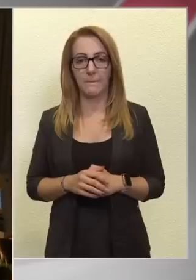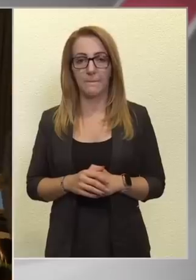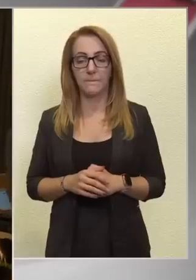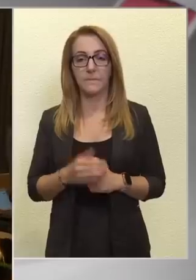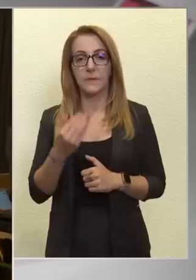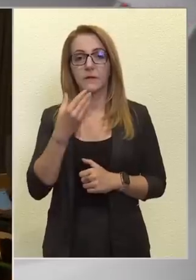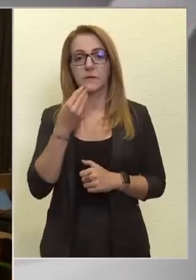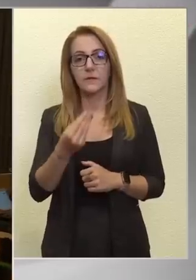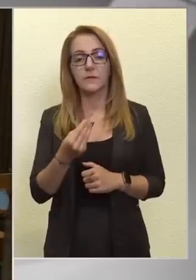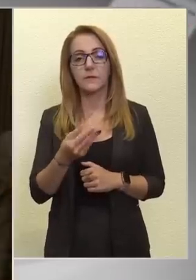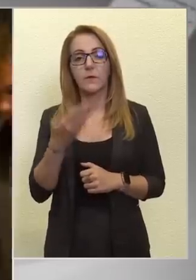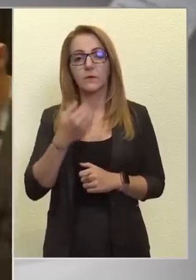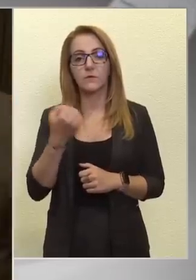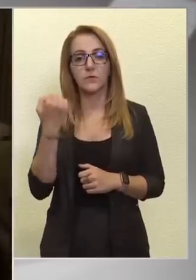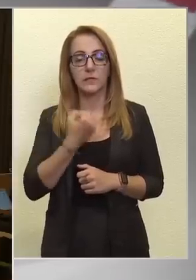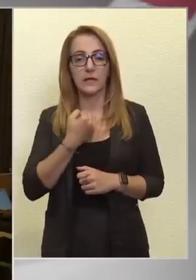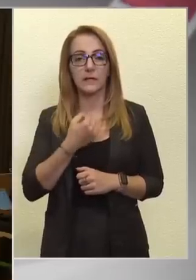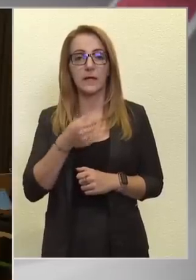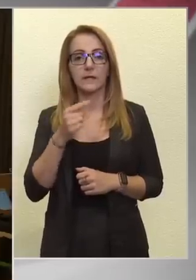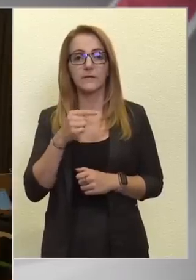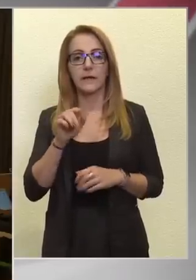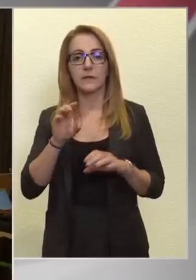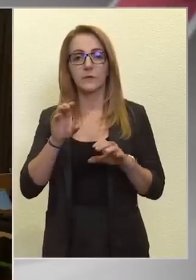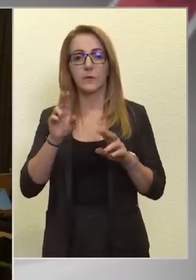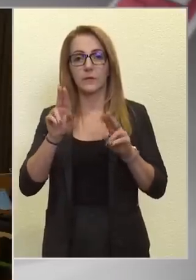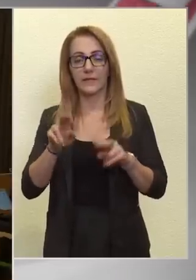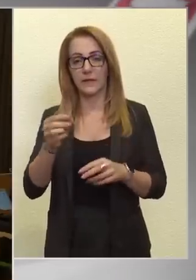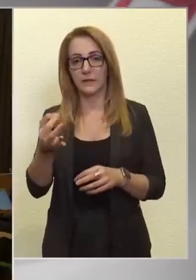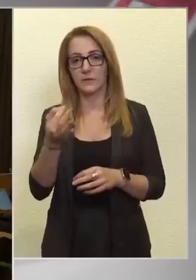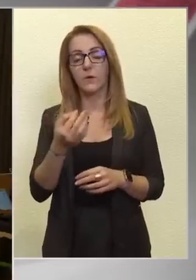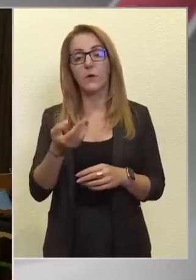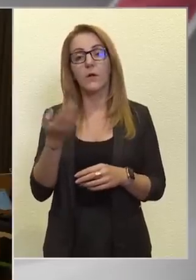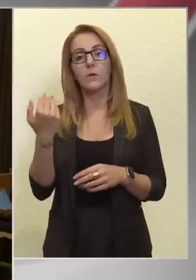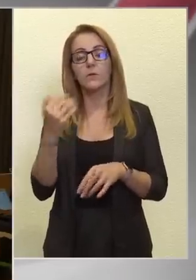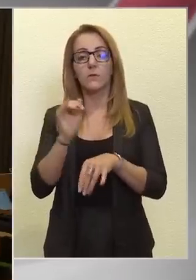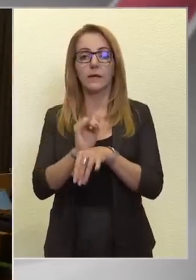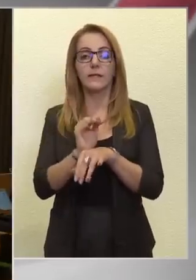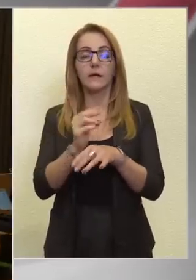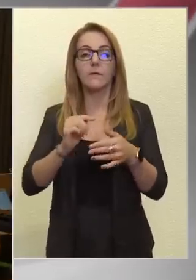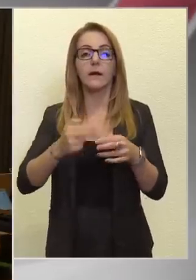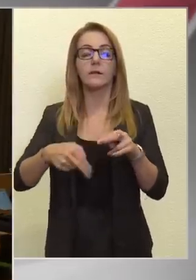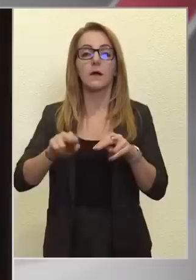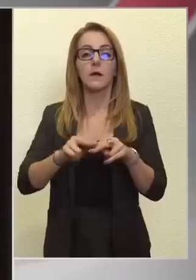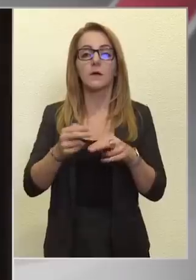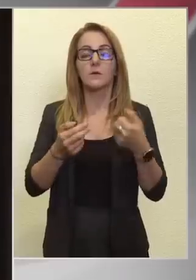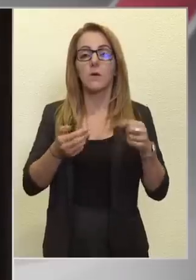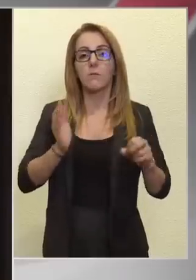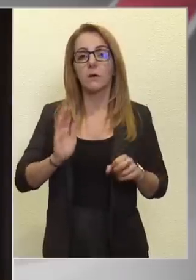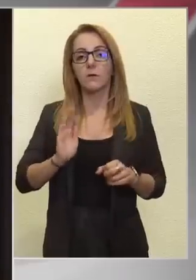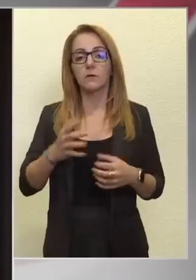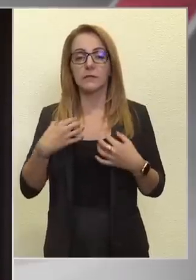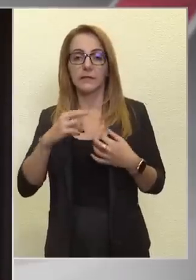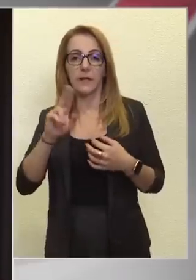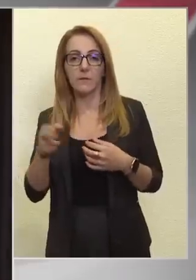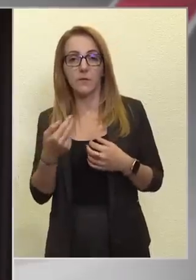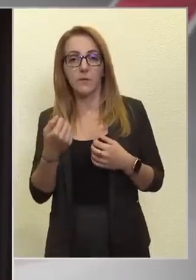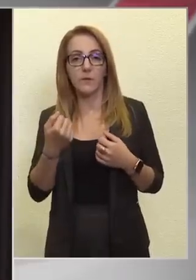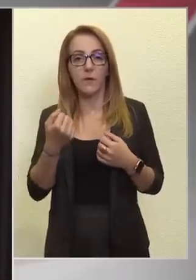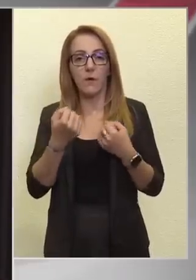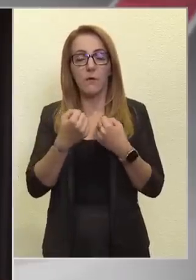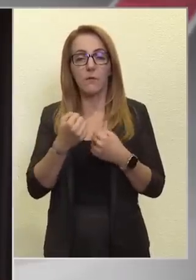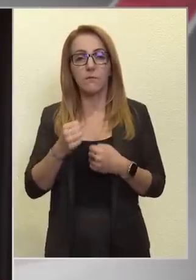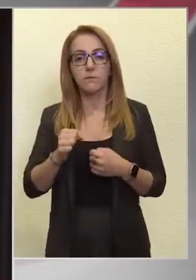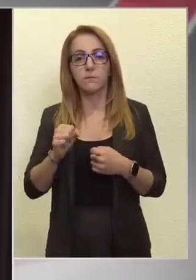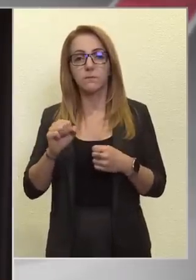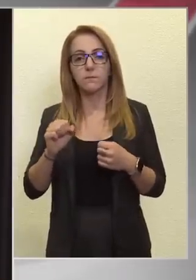Köszönöm szépen, Hordosi Dániel, vagy a TV2 tényektől. Az utóbbi hetekben több baloldali szereplőről, pártról, illetve